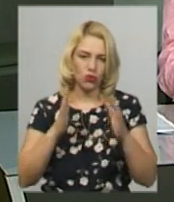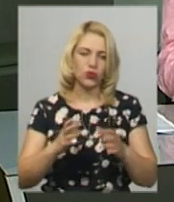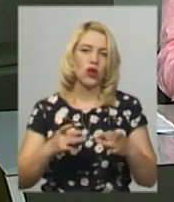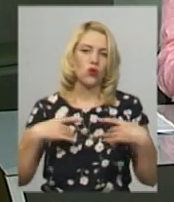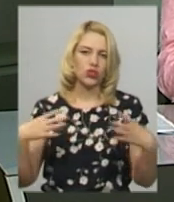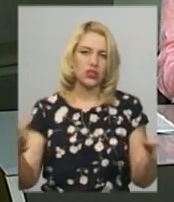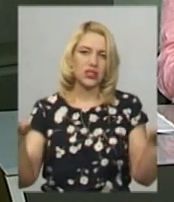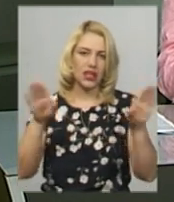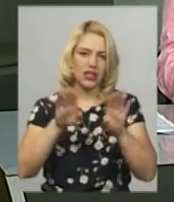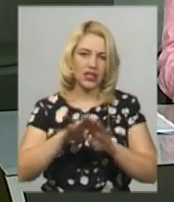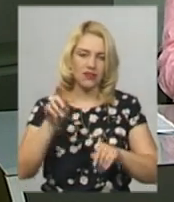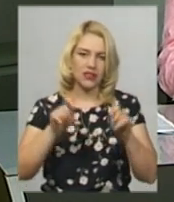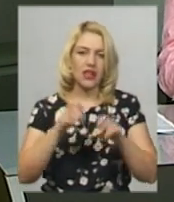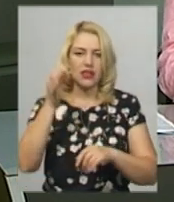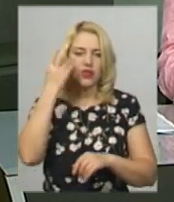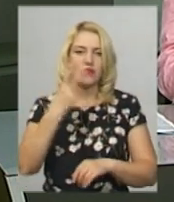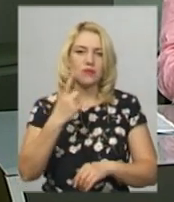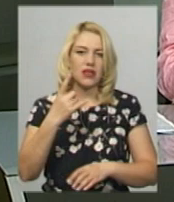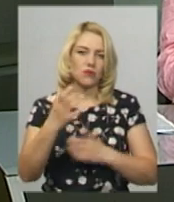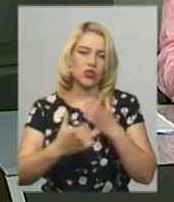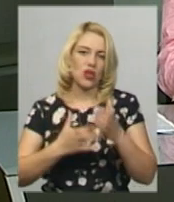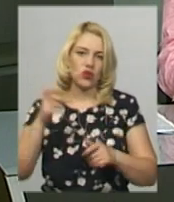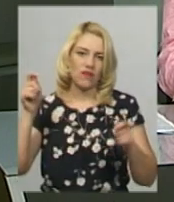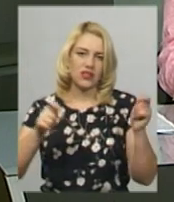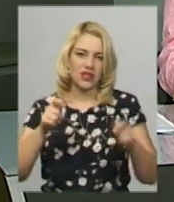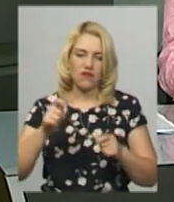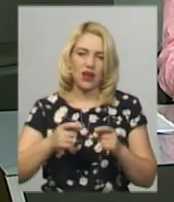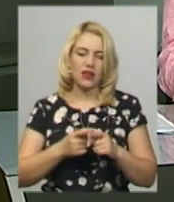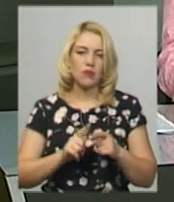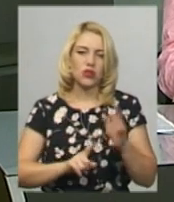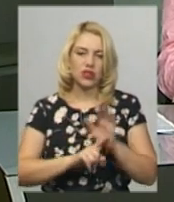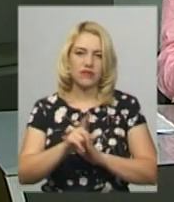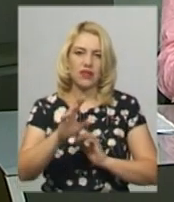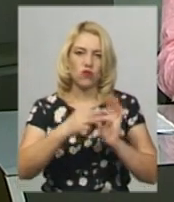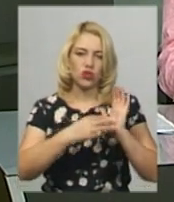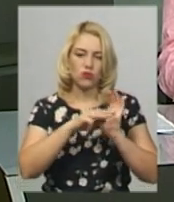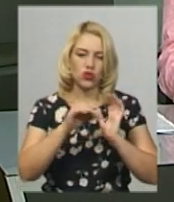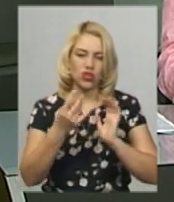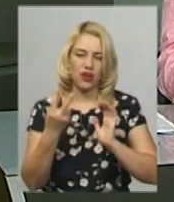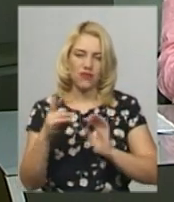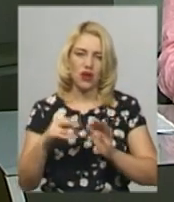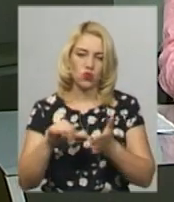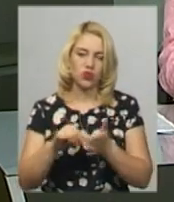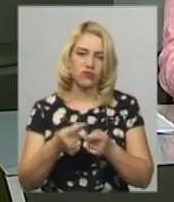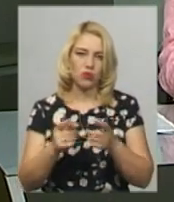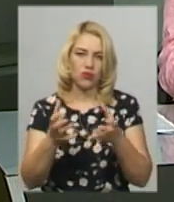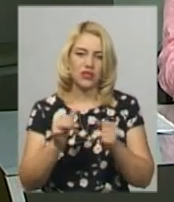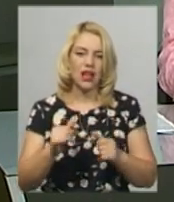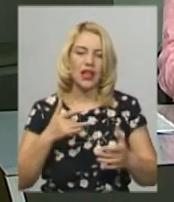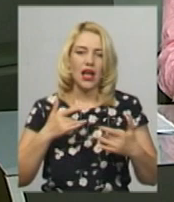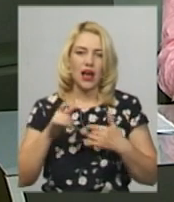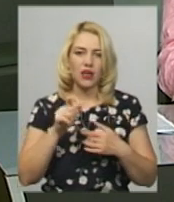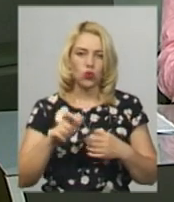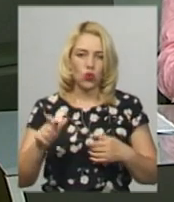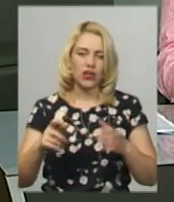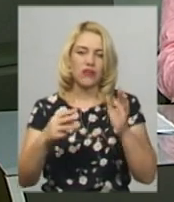фестивалю. Нагадаю, 21-й міжнародний фестиваль моновистав від Луня розпочався 8 червня. Участь у ньому взяли актори семи країн